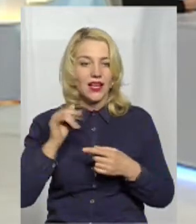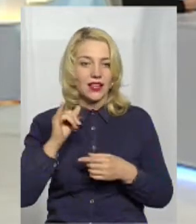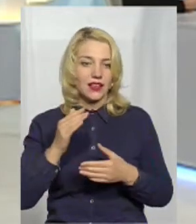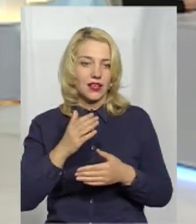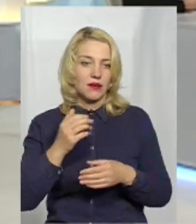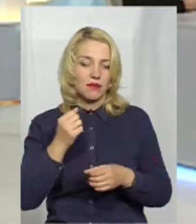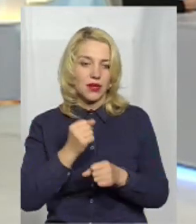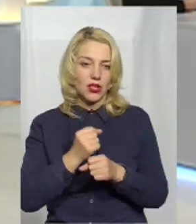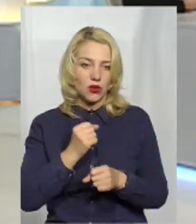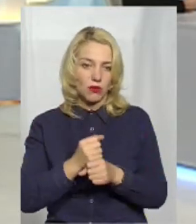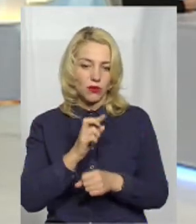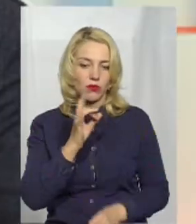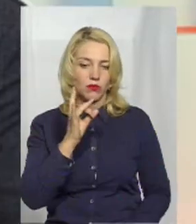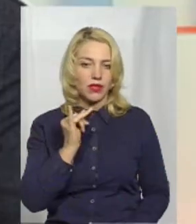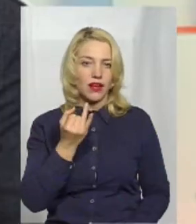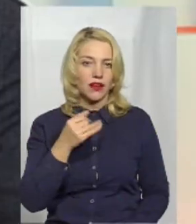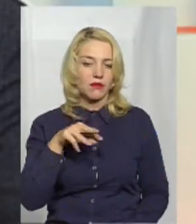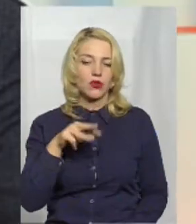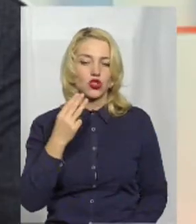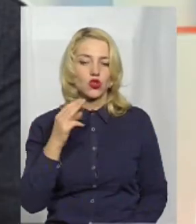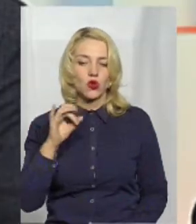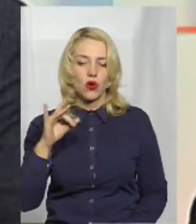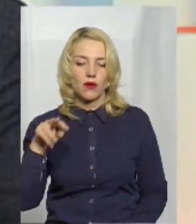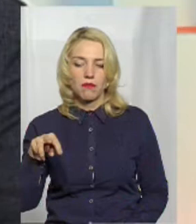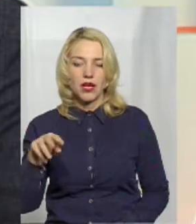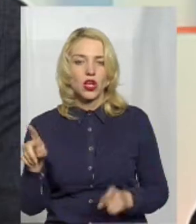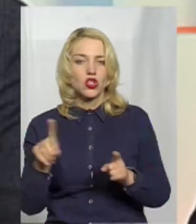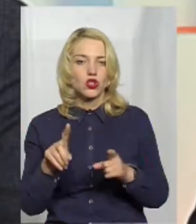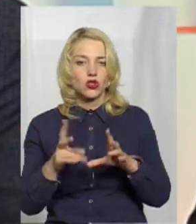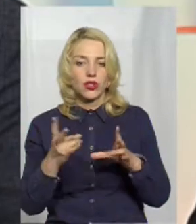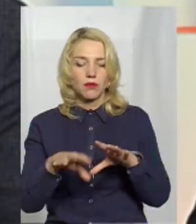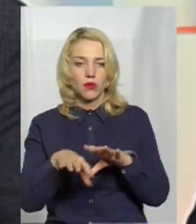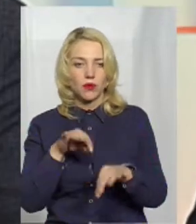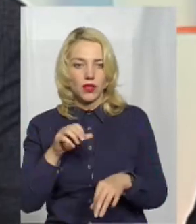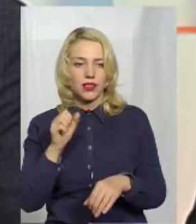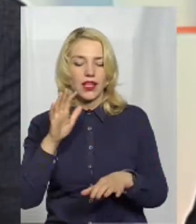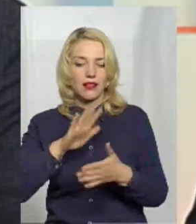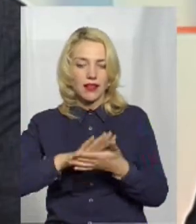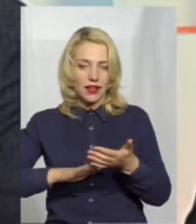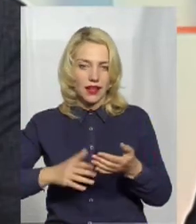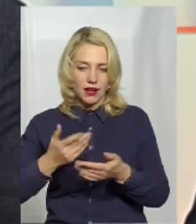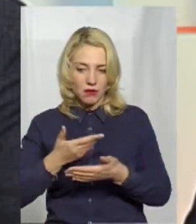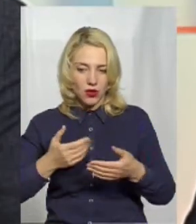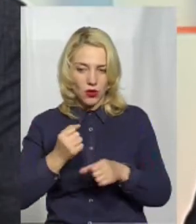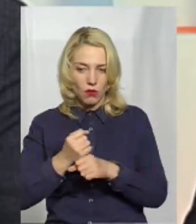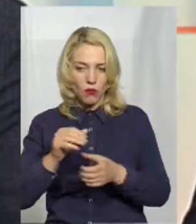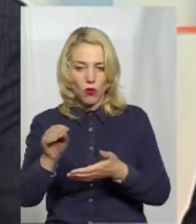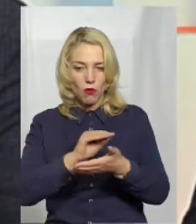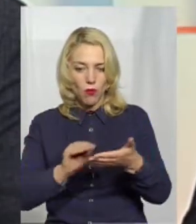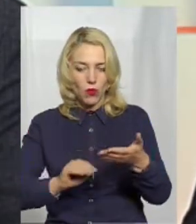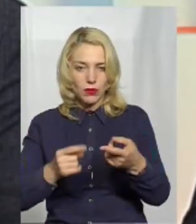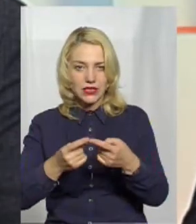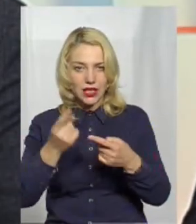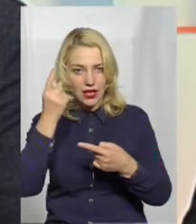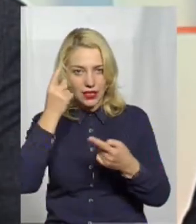тобто, з тим, що обрати. Далі ми робимо пропис цієї ідеї в ідеалі,